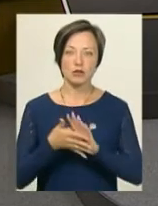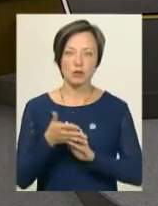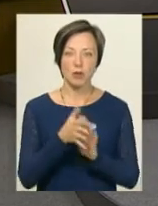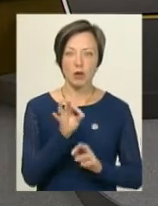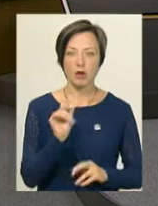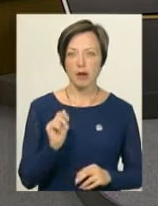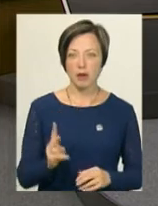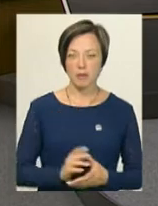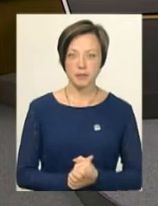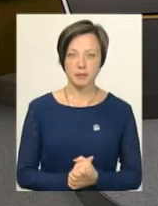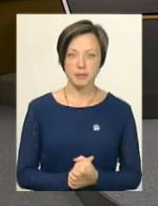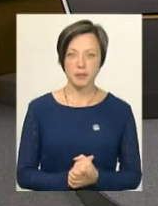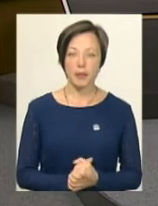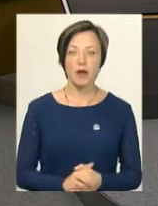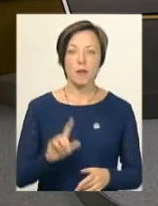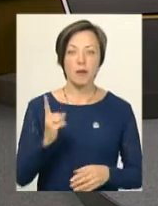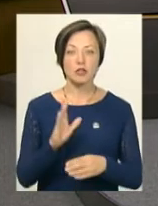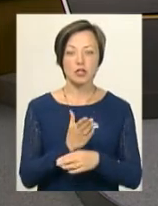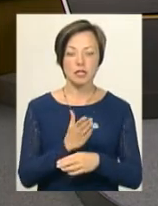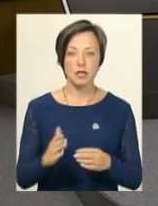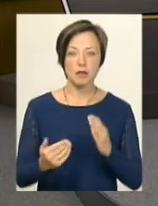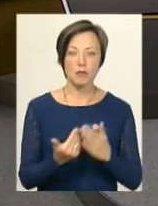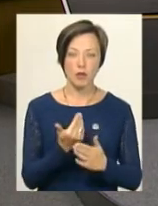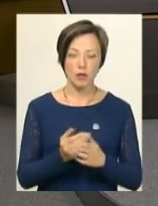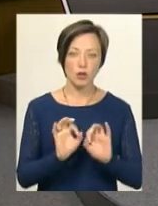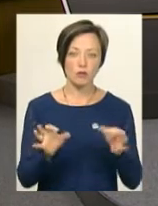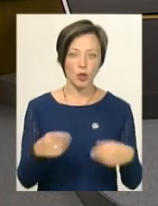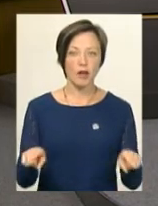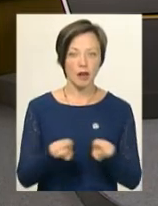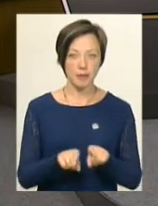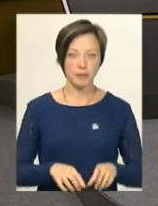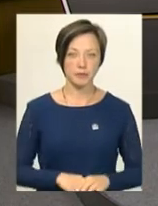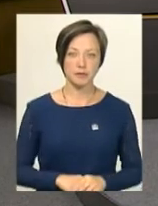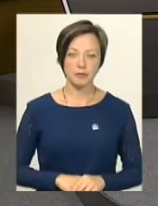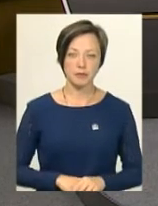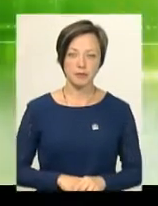жестову мову Ольга Рибак. У першій частині випуску ми розповімо про таке.